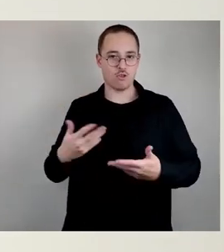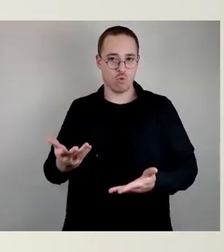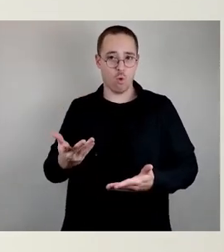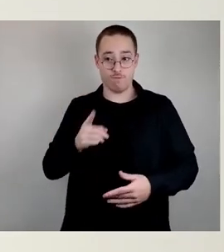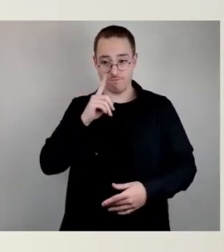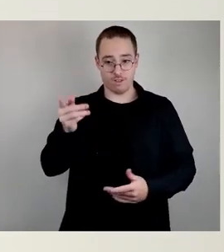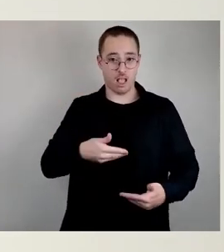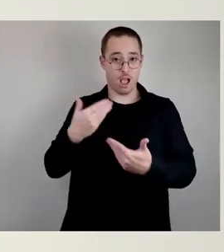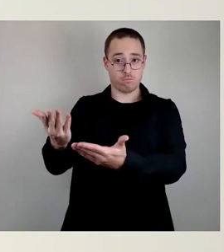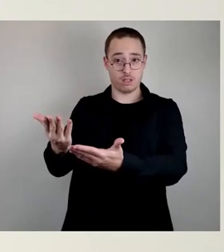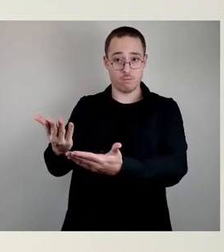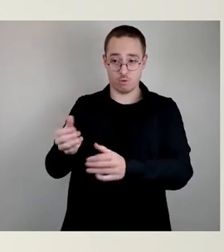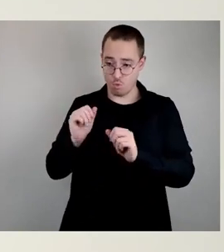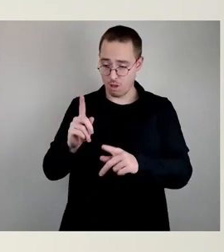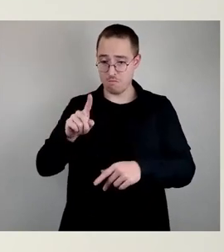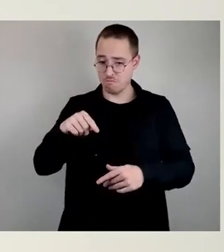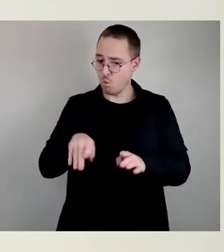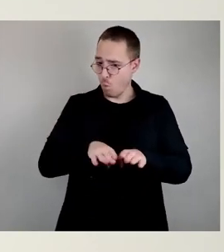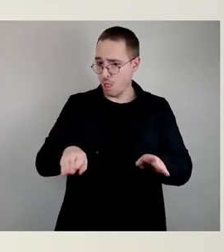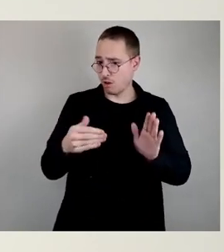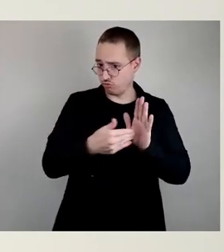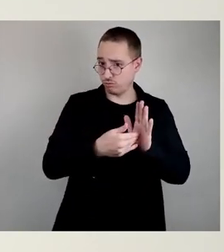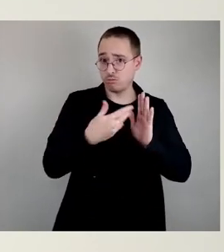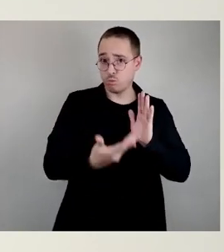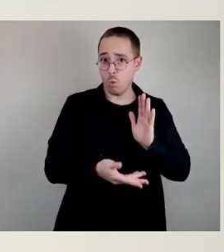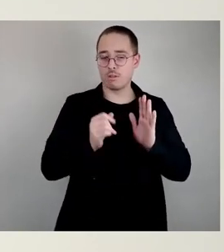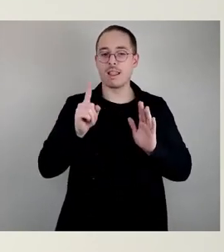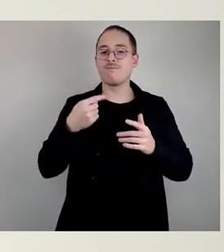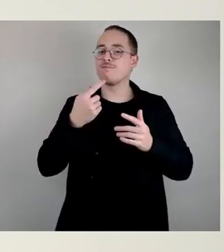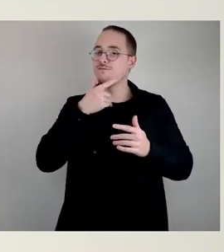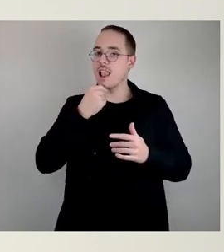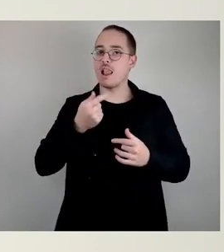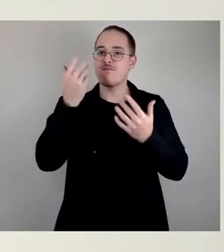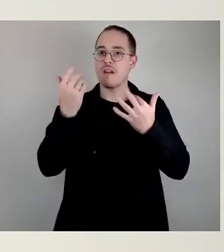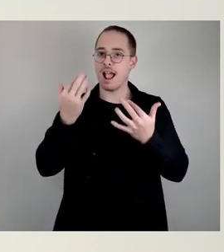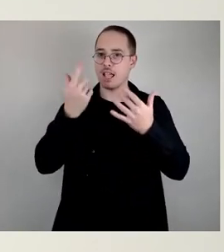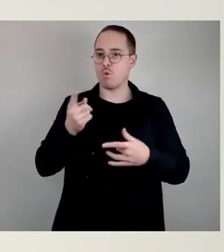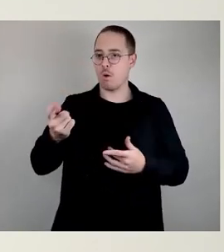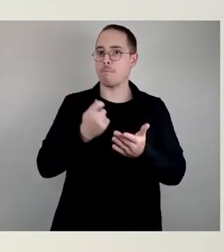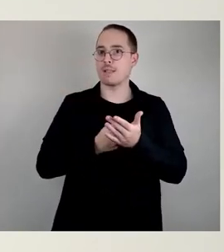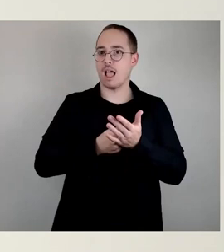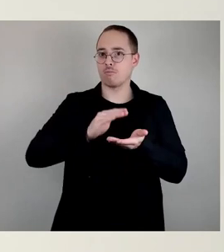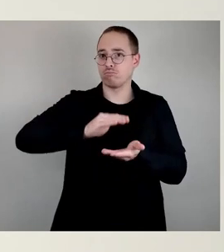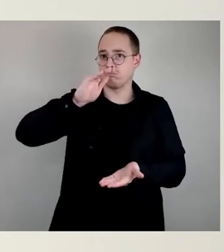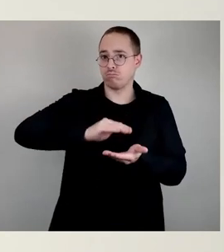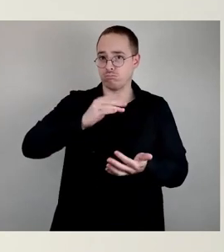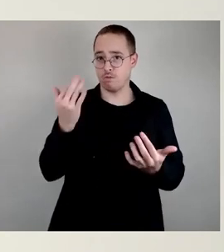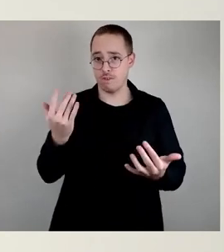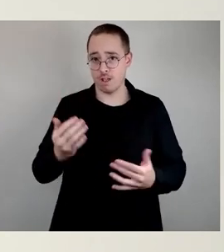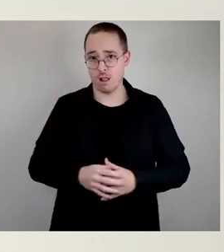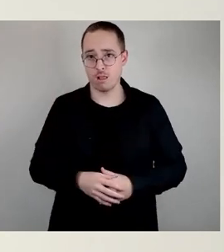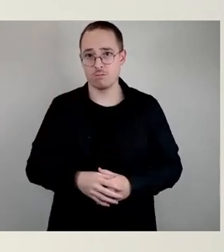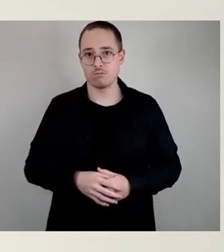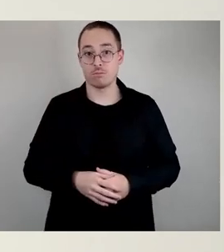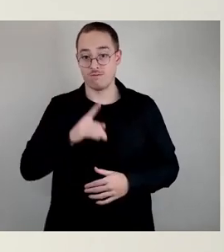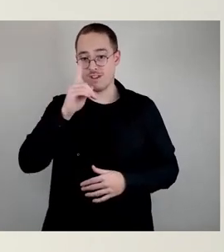wir natürlich eine Verrechnung haben, was den Betrag angeht. Wenn, ich sage es bloß noch mal prophylaktisch, wenn die Vorlage nicht